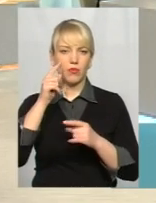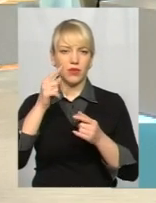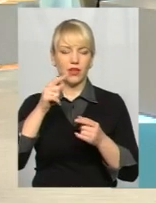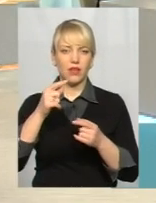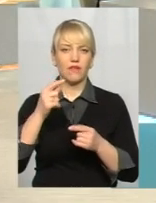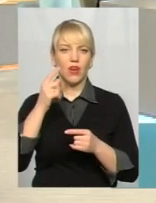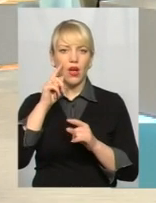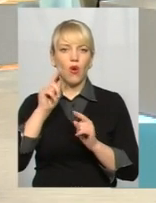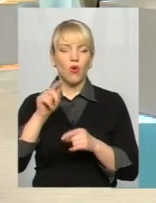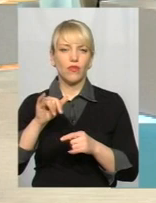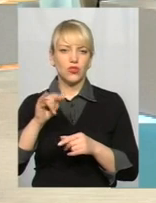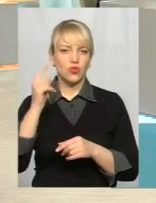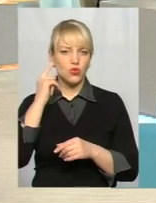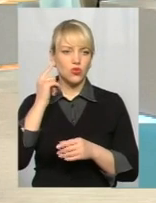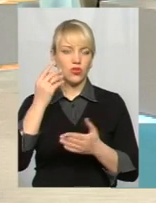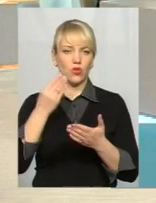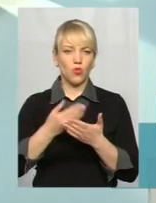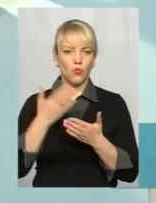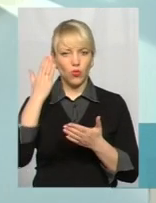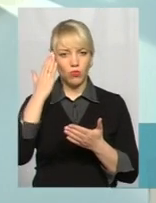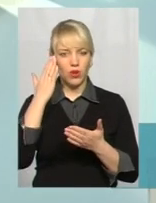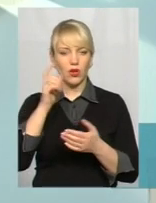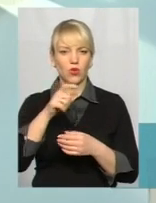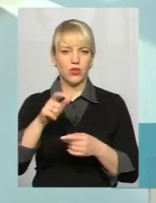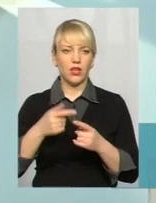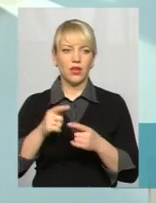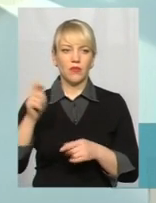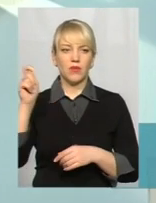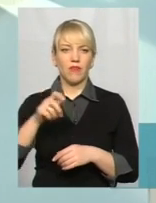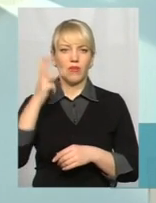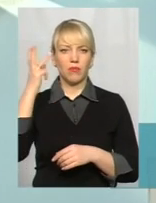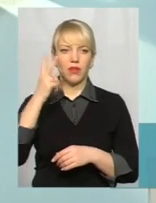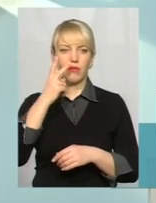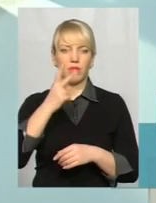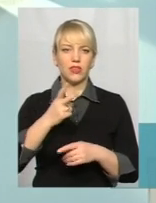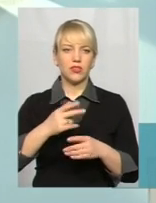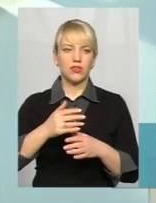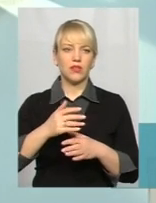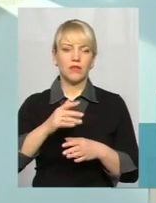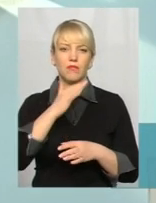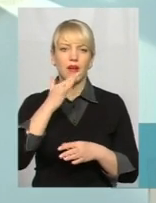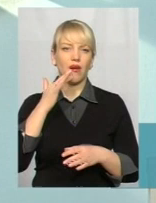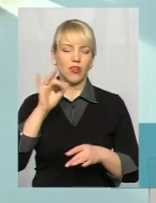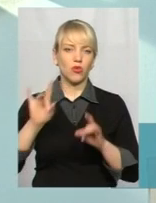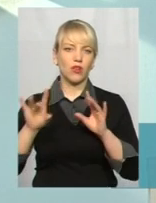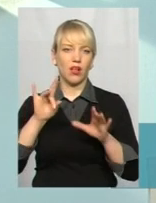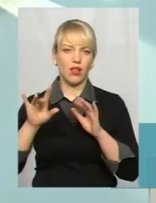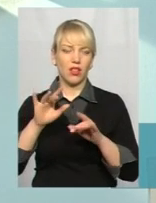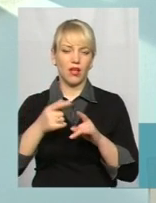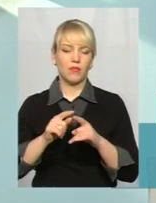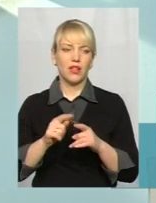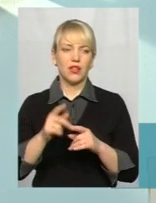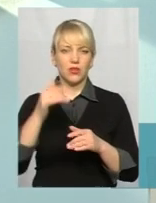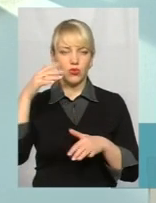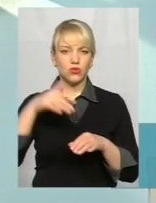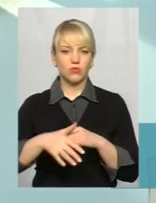думки людей в Києві на певних зустрічах, вони кажуть, приїжджаємо в Хмельницькому, бачимо багато зовнішньої реклами. Чи то вивіски, чи то зовнішні реклами,